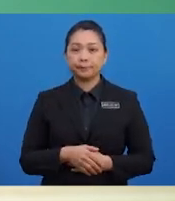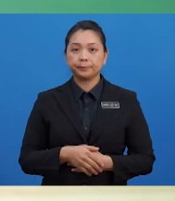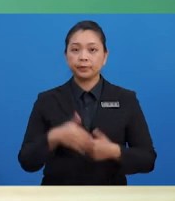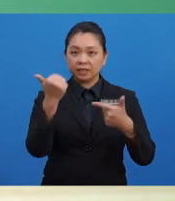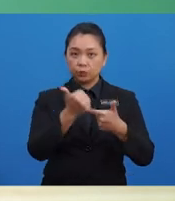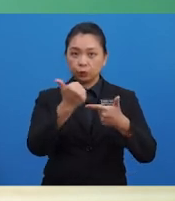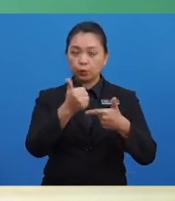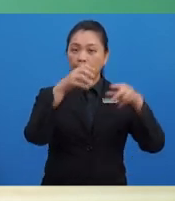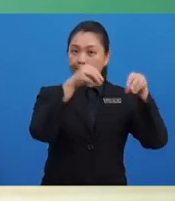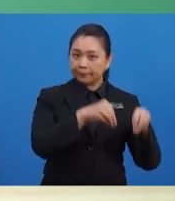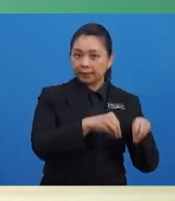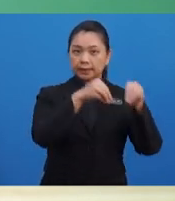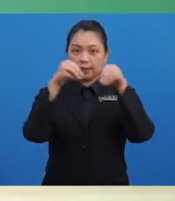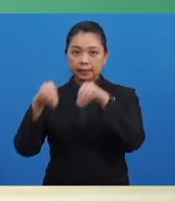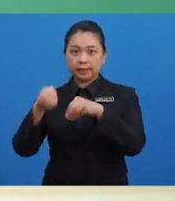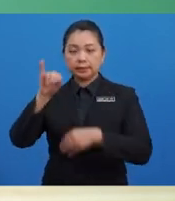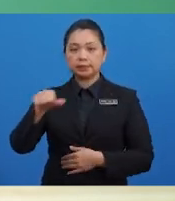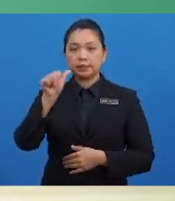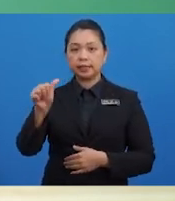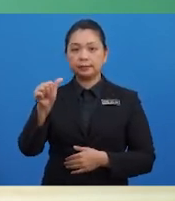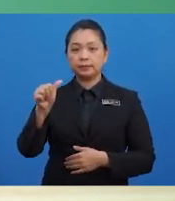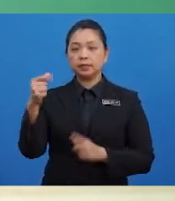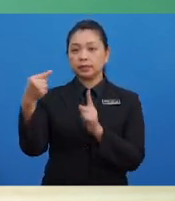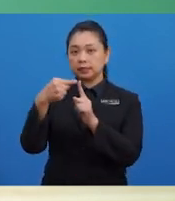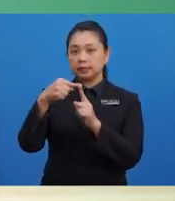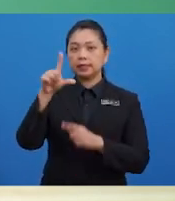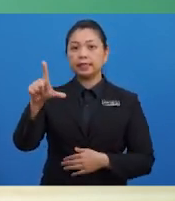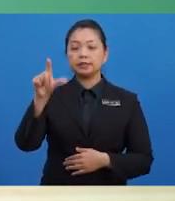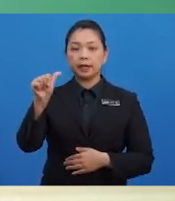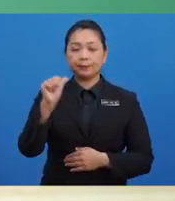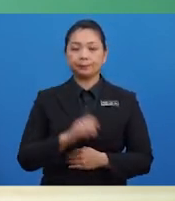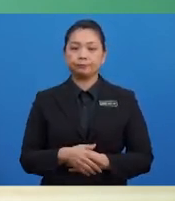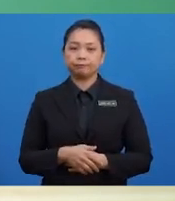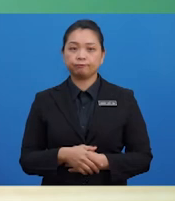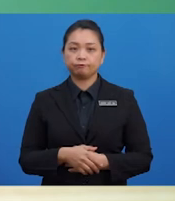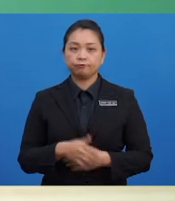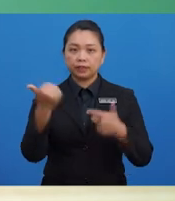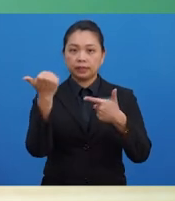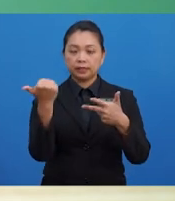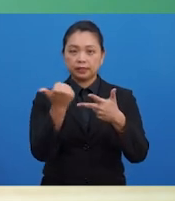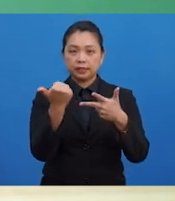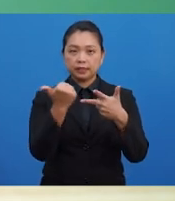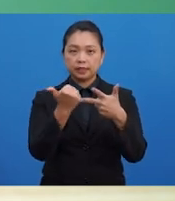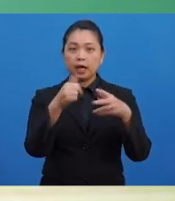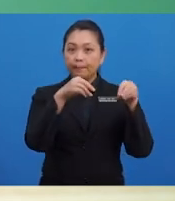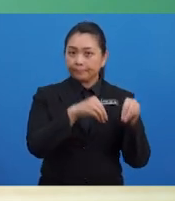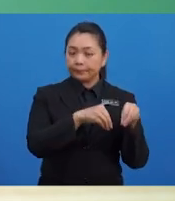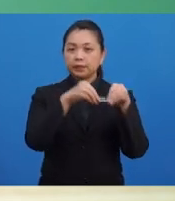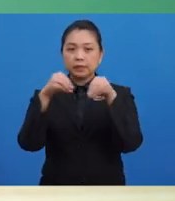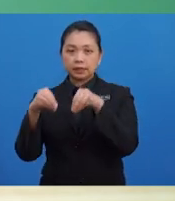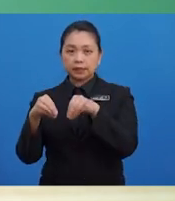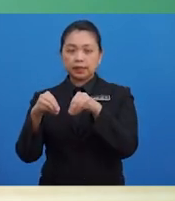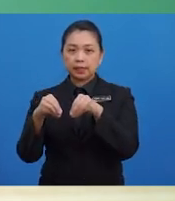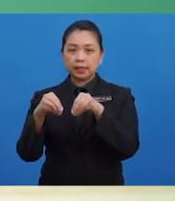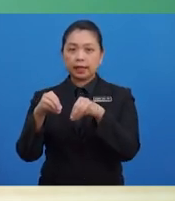Memindahkan catatan jenel am ke ledger am 3. Memindahkan baki akaun